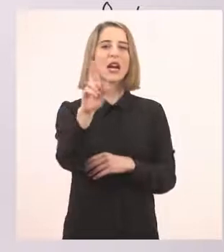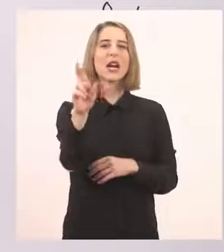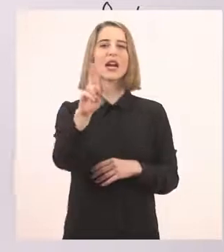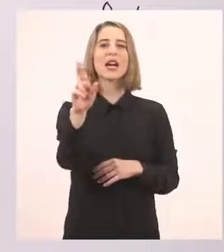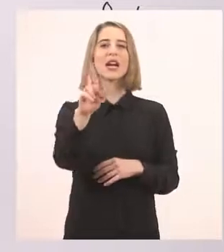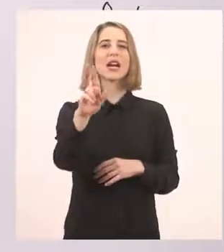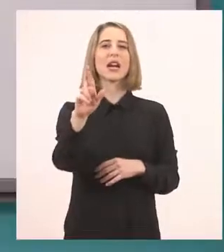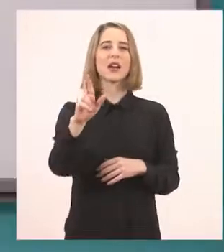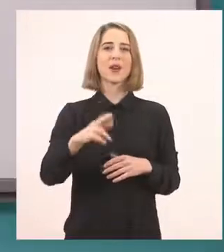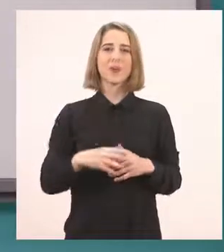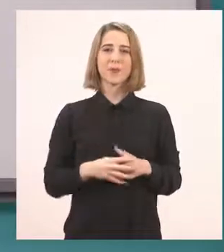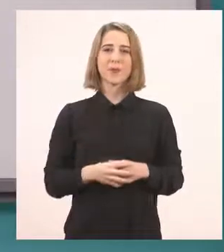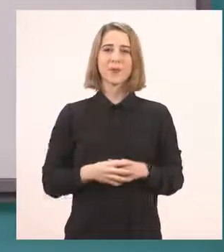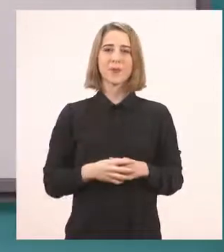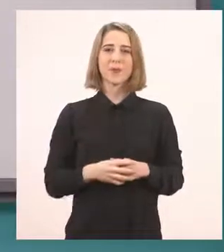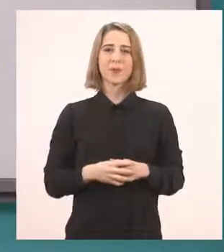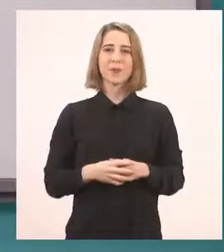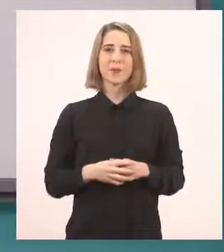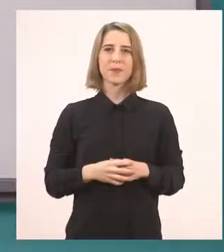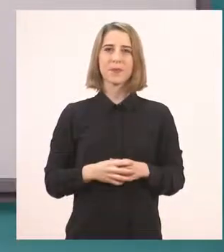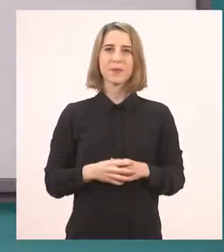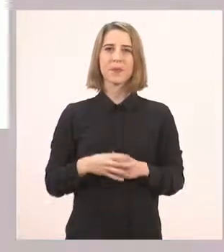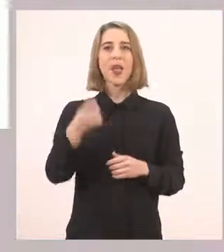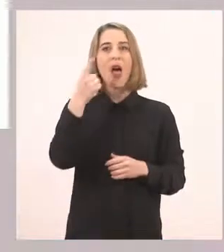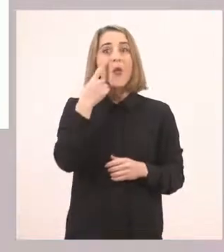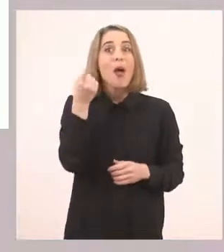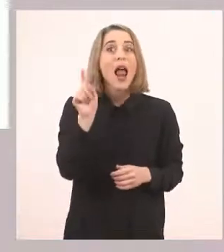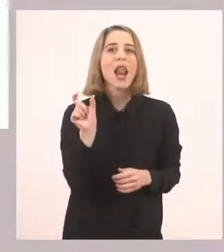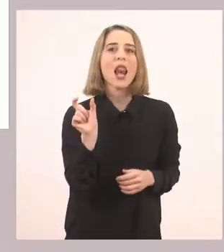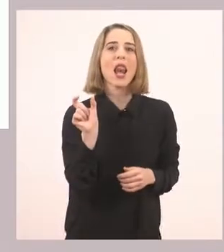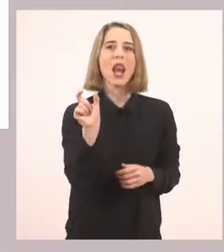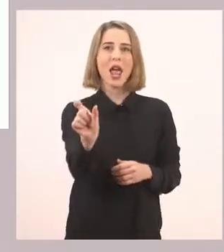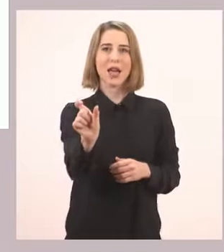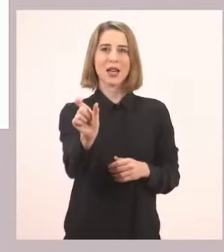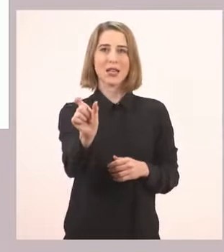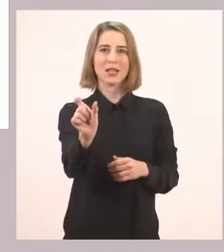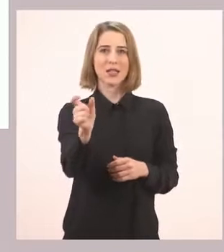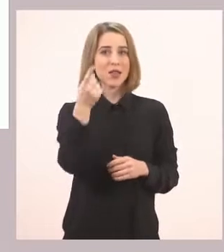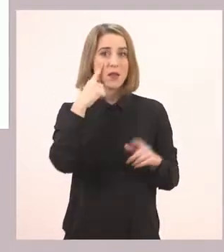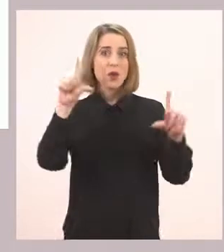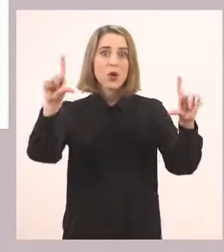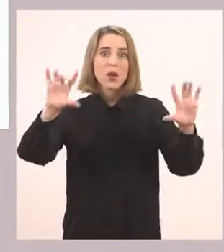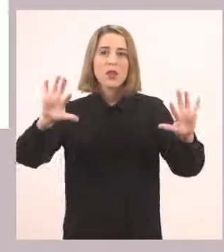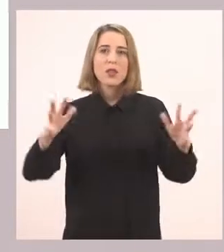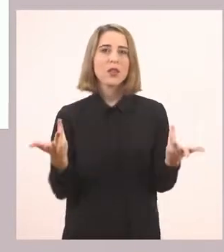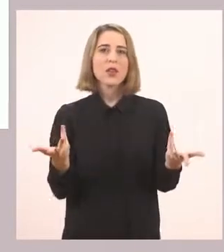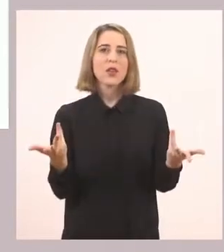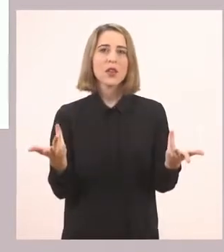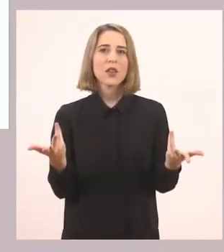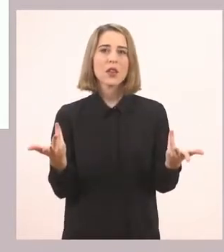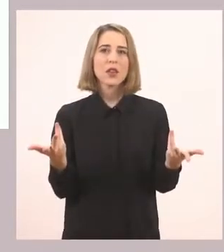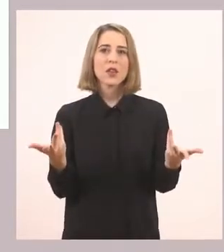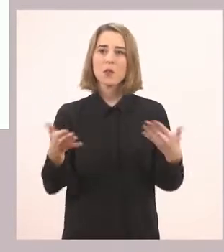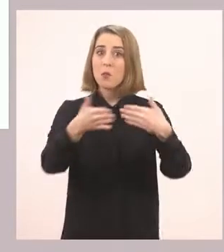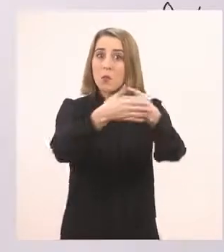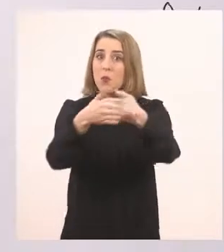Κυκλώνω το ρ. Για να βρούμε άλλη μία τελευταία λεξούλα. Για κοιτάξτε πάλι την εικόνα. Τι βλέπετε? Δεν βλέπετε κάτι